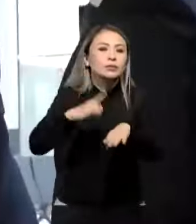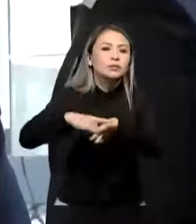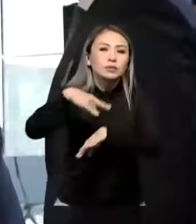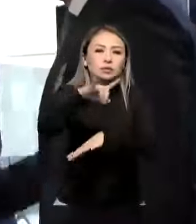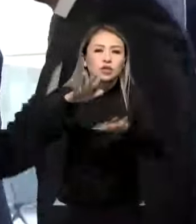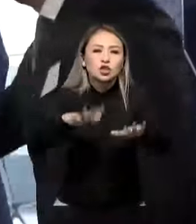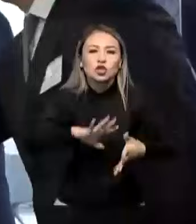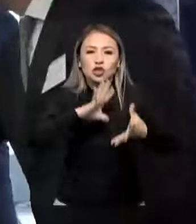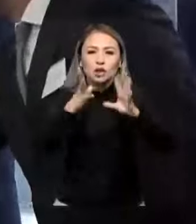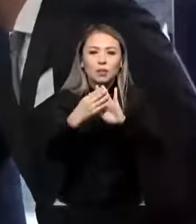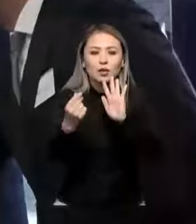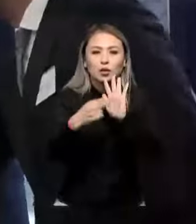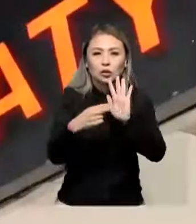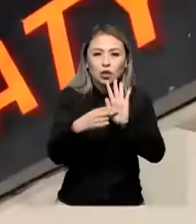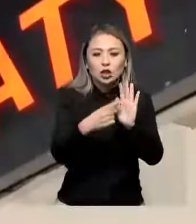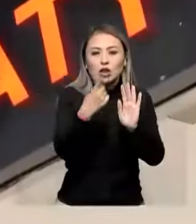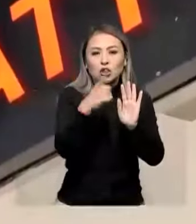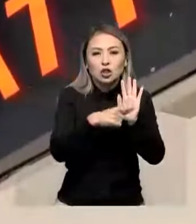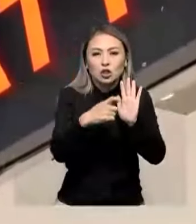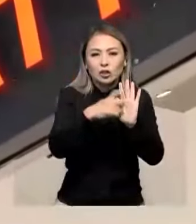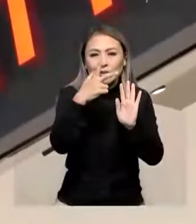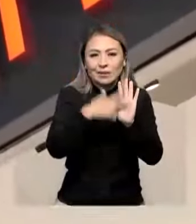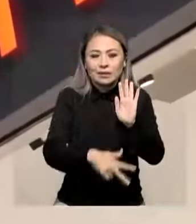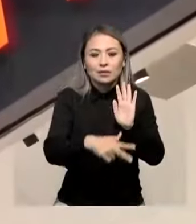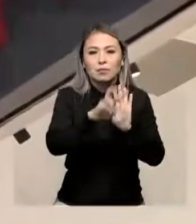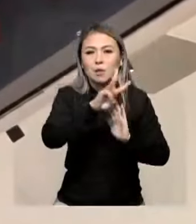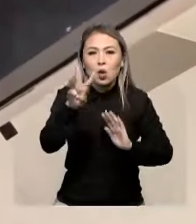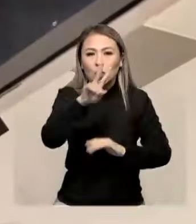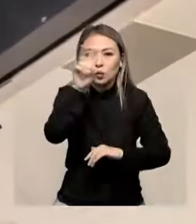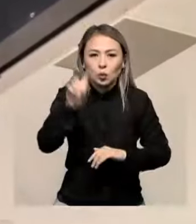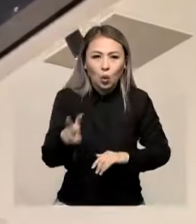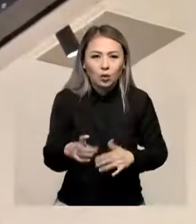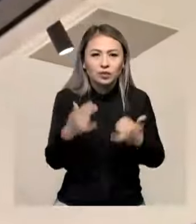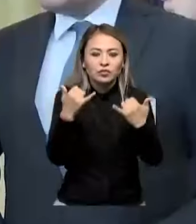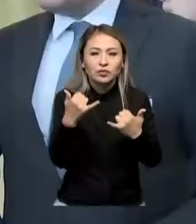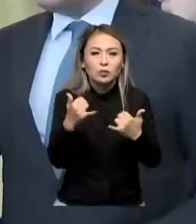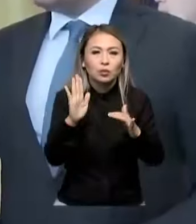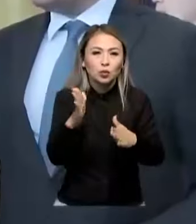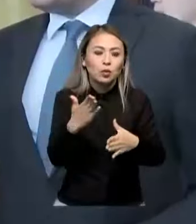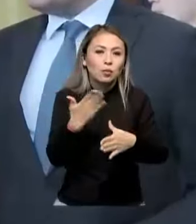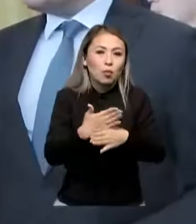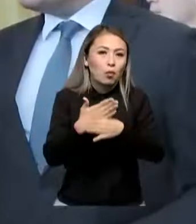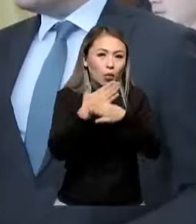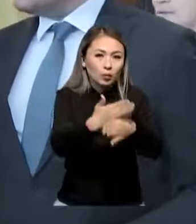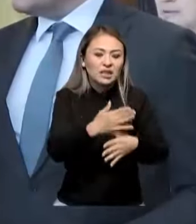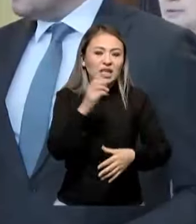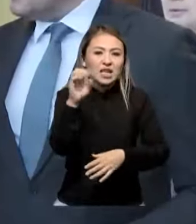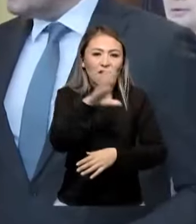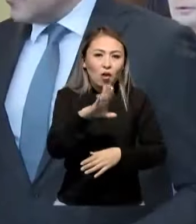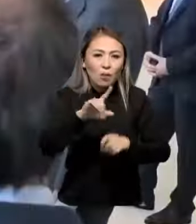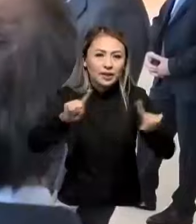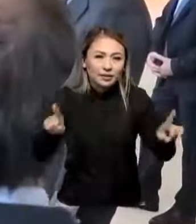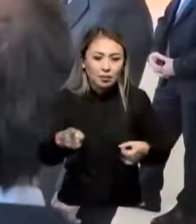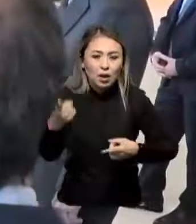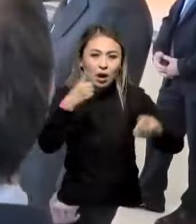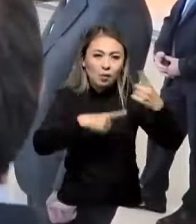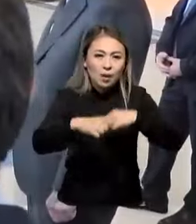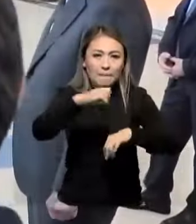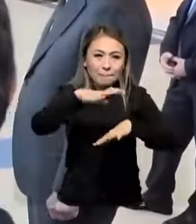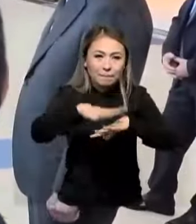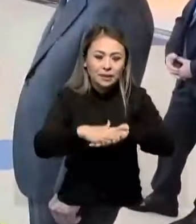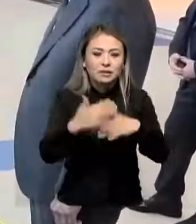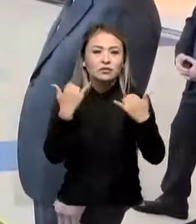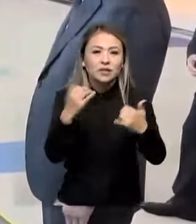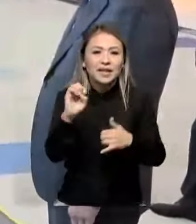жобасының жалпығыны 780 миллион доллар. Оны 4 қалғаралық қаржы институты қаржыландырат. Ол Европалық даму және қайтағыру банкі, дәл сонда